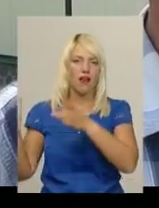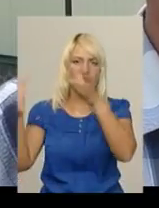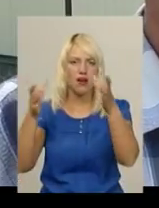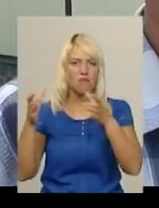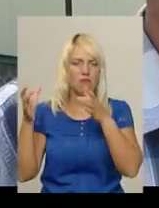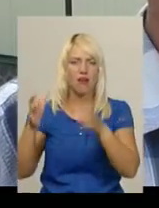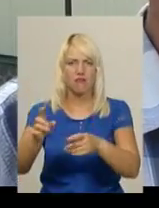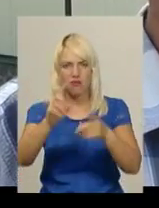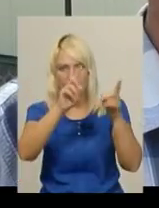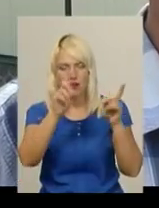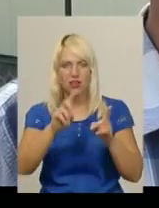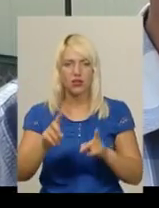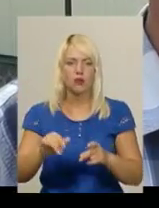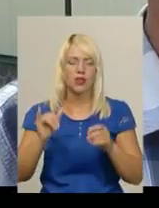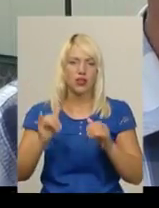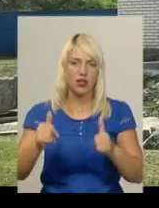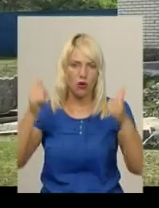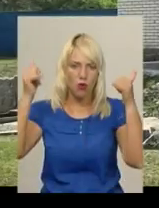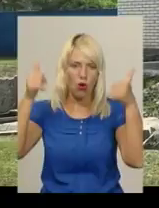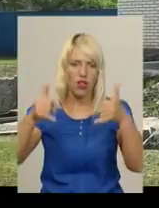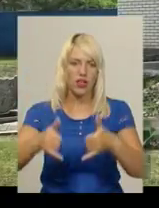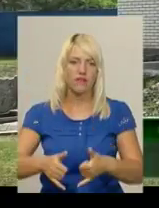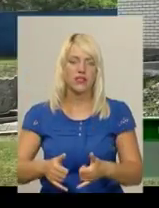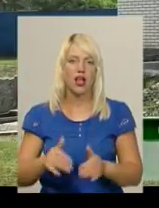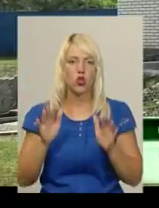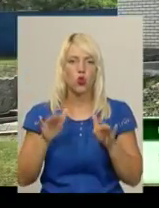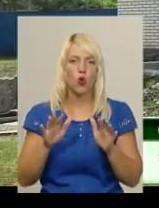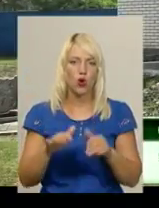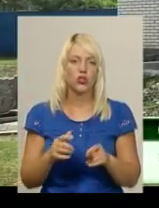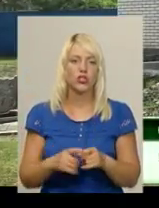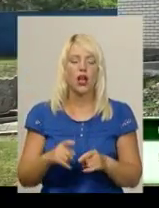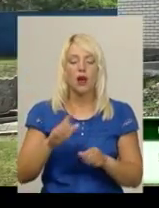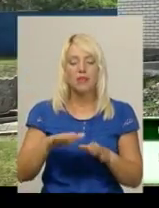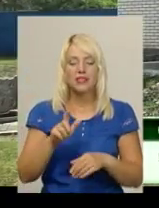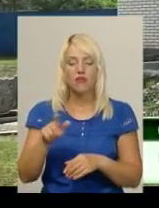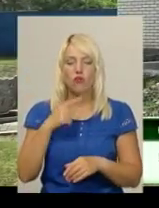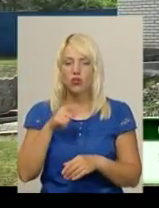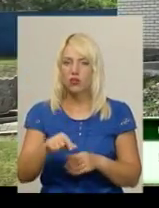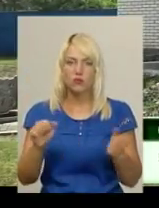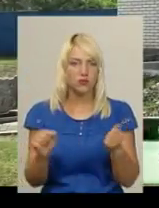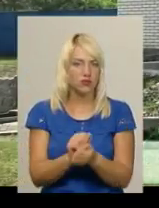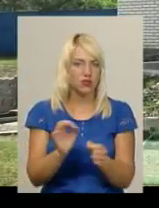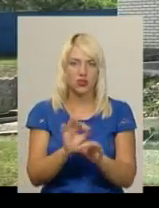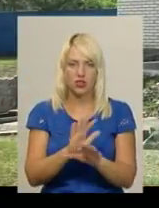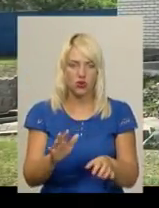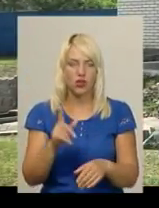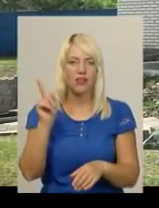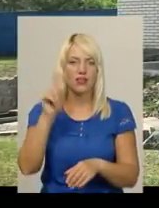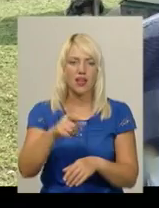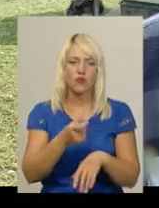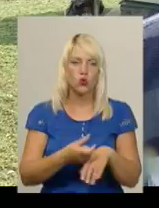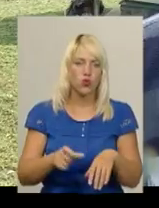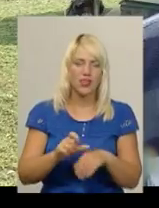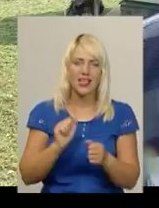грім, і полився росний дощ. Місцеві жителі кажуть, що це джерело не пересихає ніколи, навіть у найзасушливіші